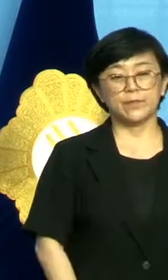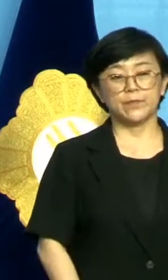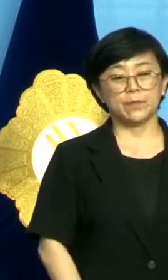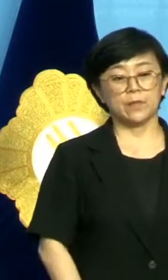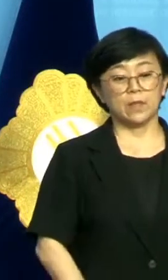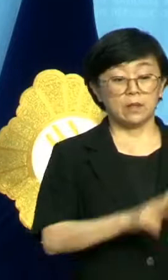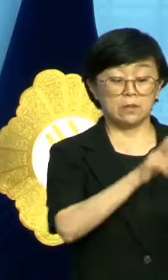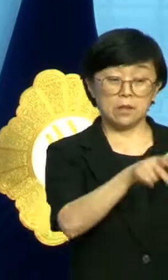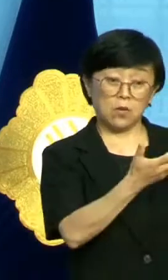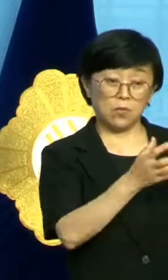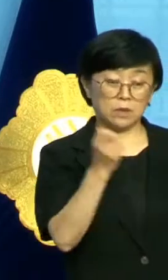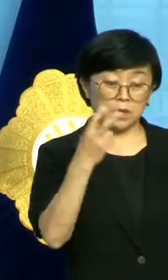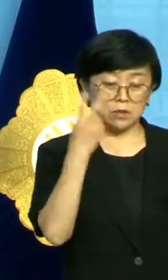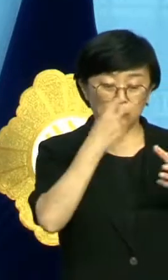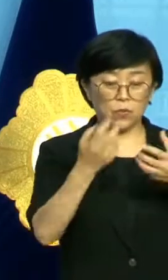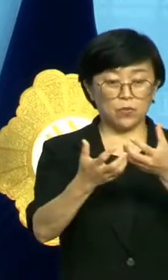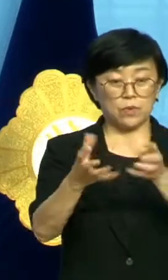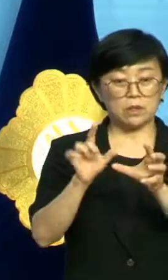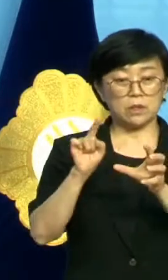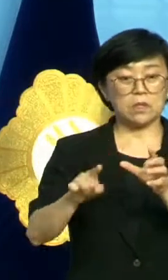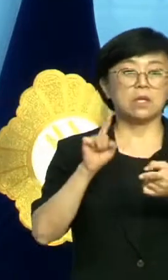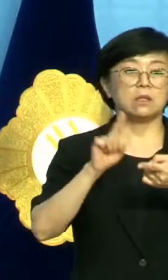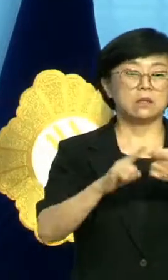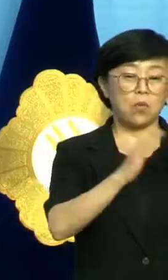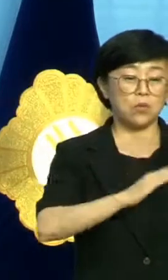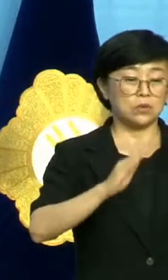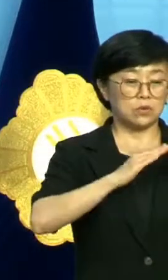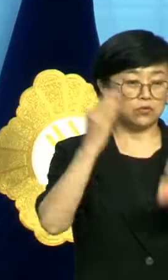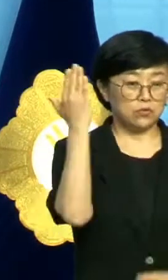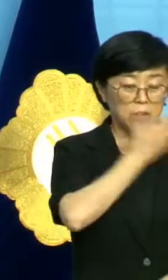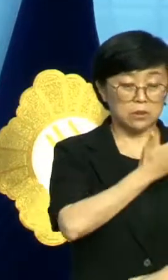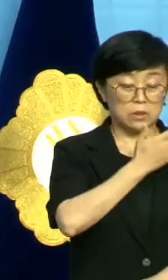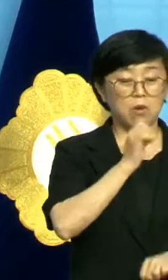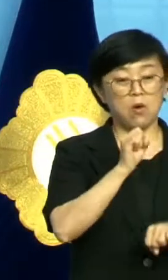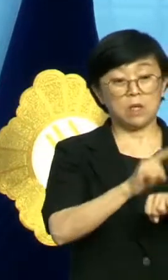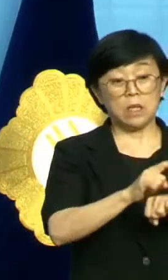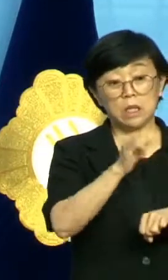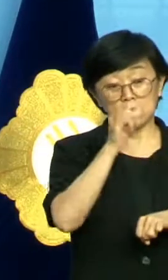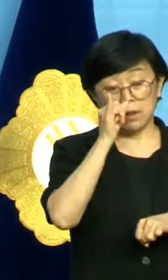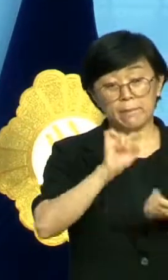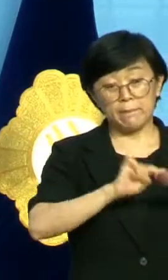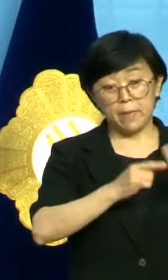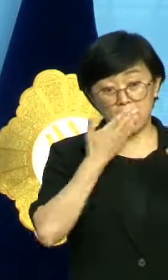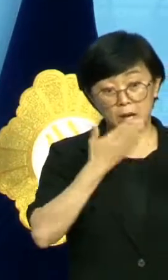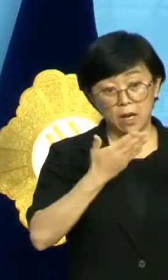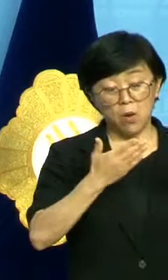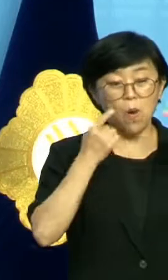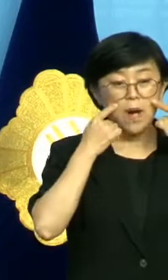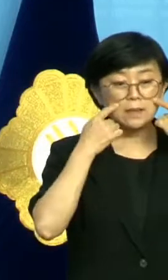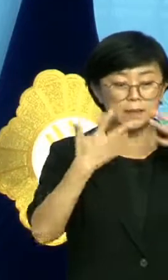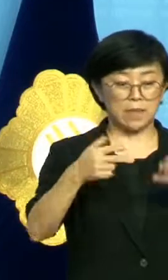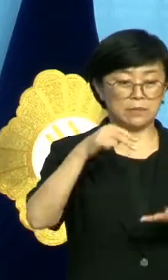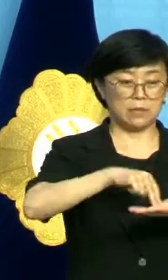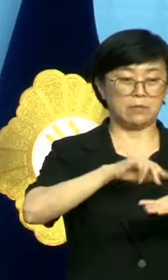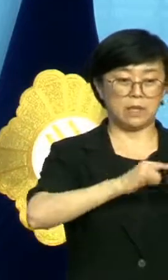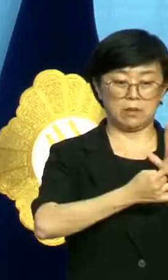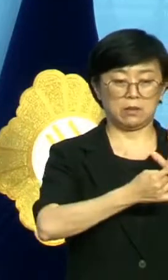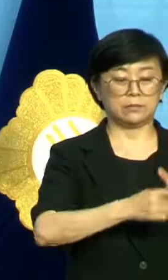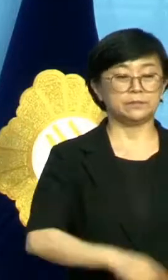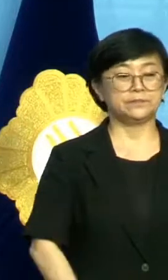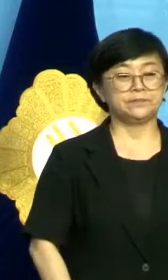산업부와 재검토위는 이에 대해 공정성과 투명성을 확보했다고 할 수 있는지 명확한 입장을 밝혀라.